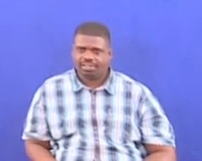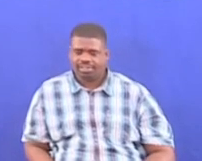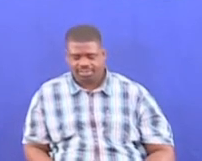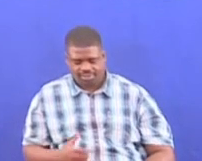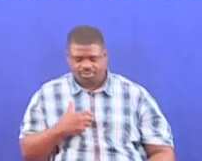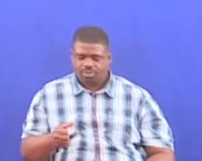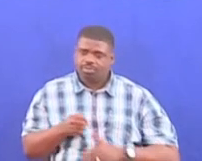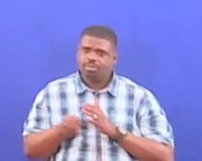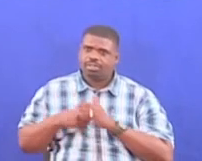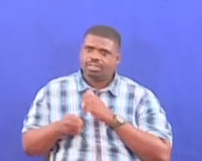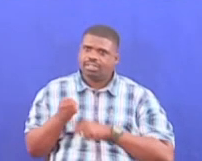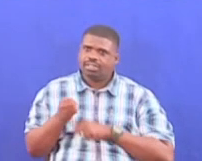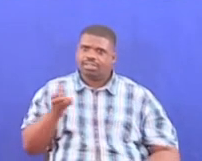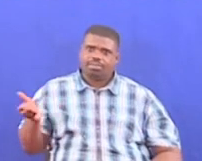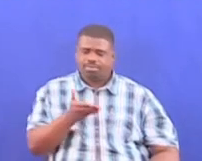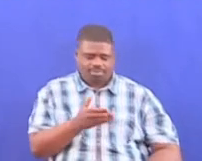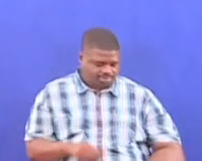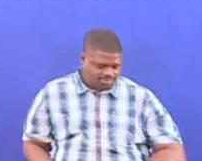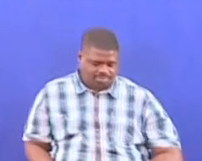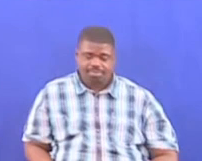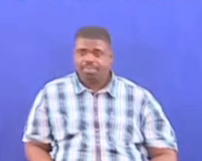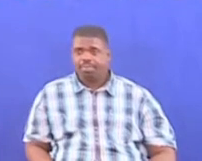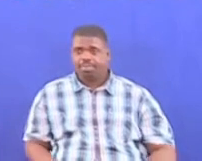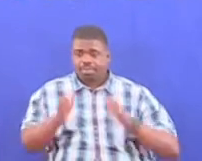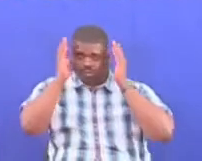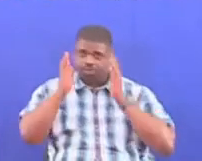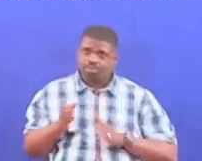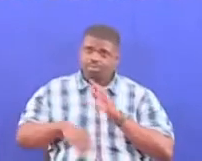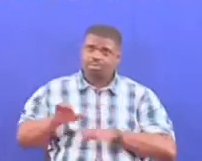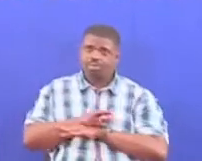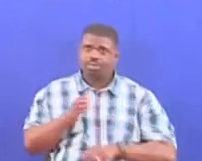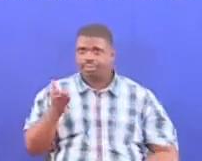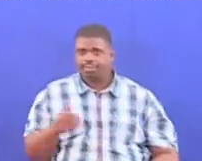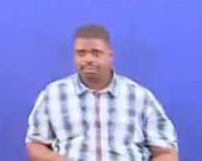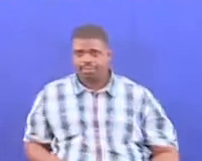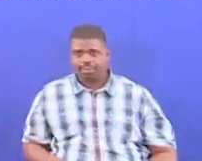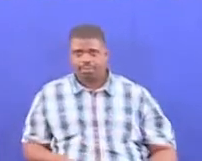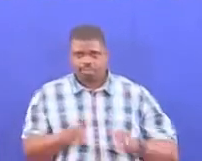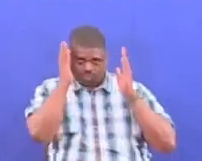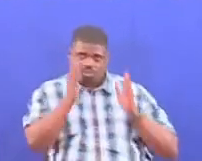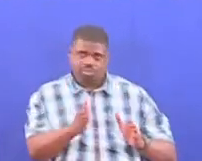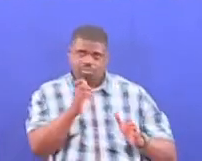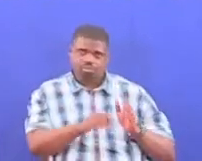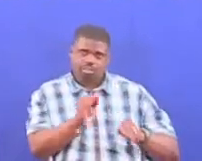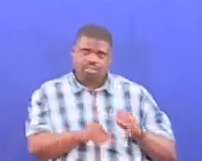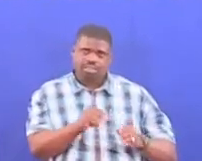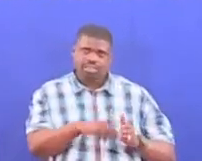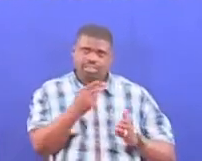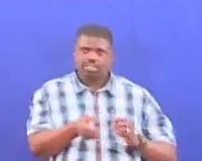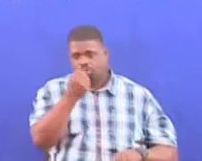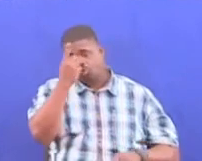wazira mbalani tarifa? Mwishima mwenye kiti, nadani mwishima mchengiaji anashidwa kuelewa.